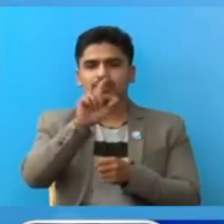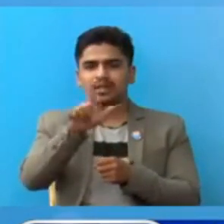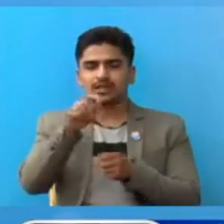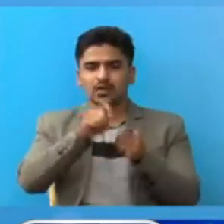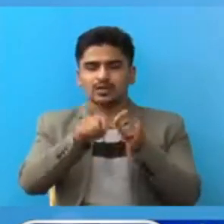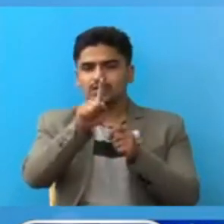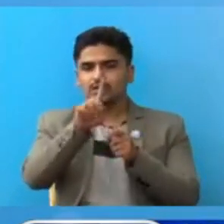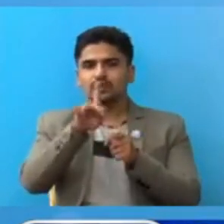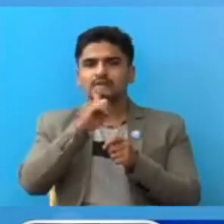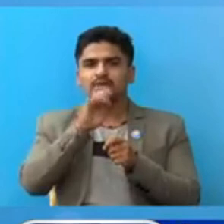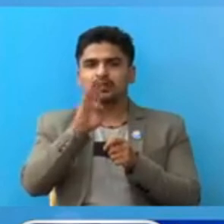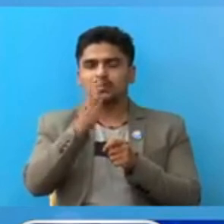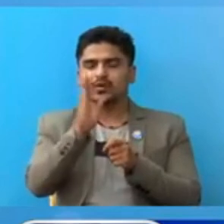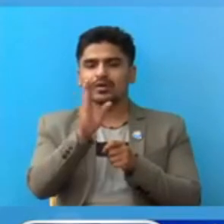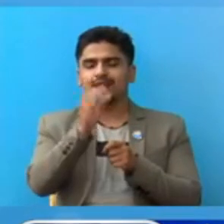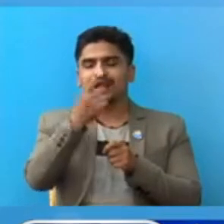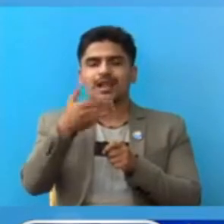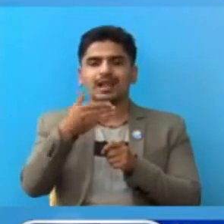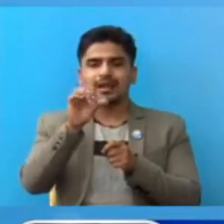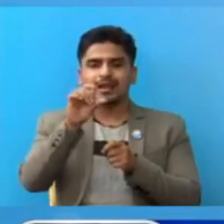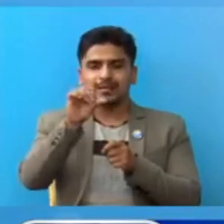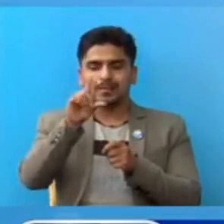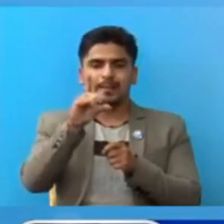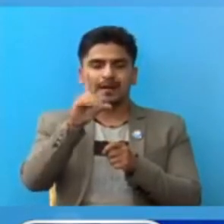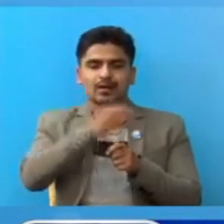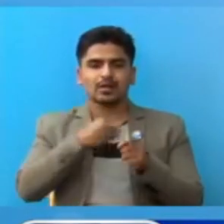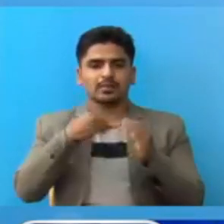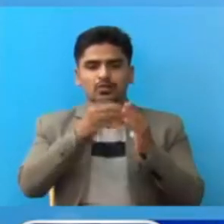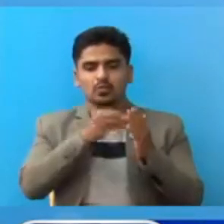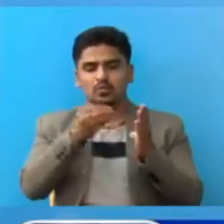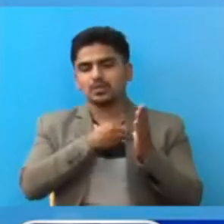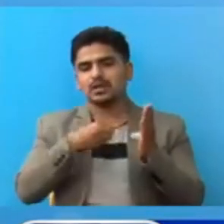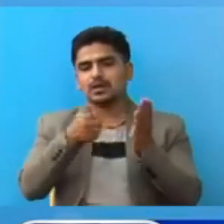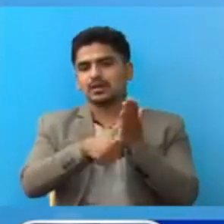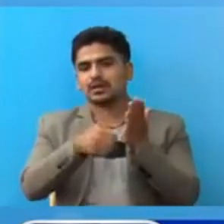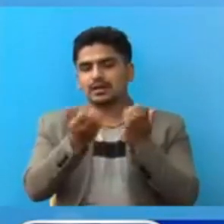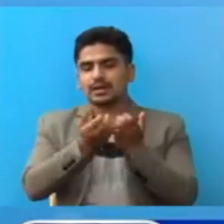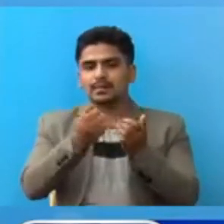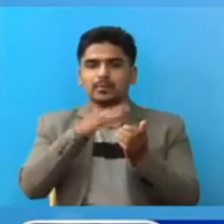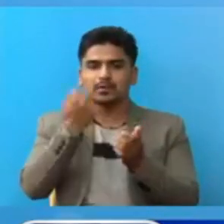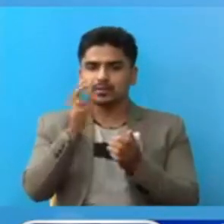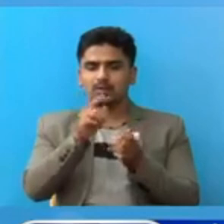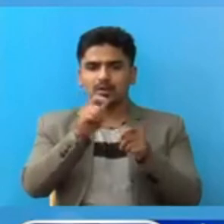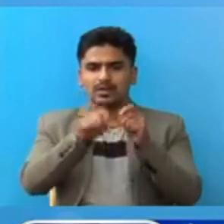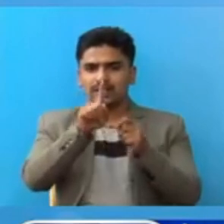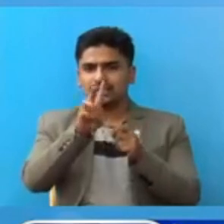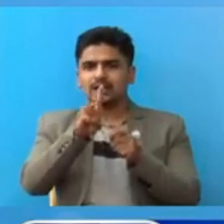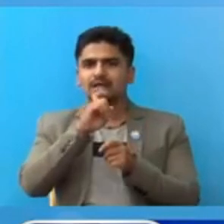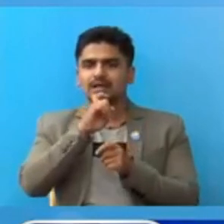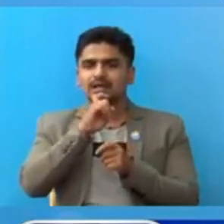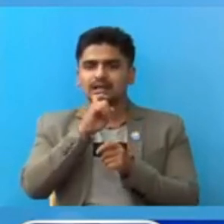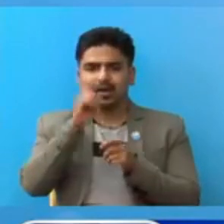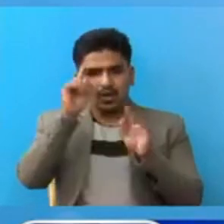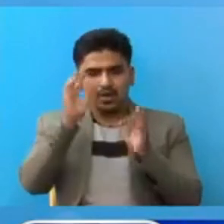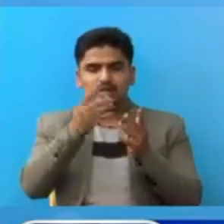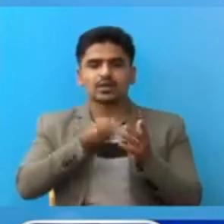14 गते 22 पाटा अस्पताल मा उपचार को क्रम मा मिर्तुभायको छा असार 13 गते 81